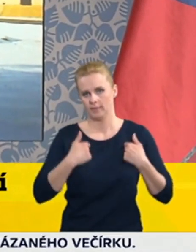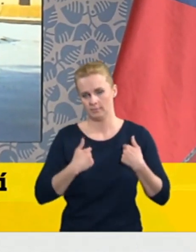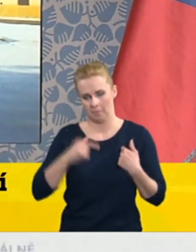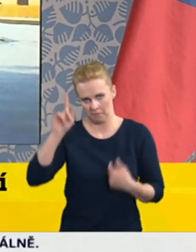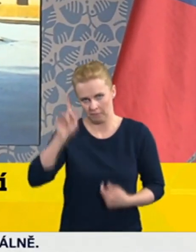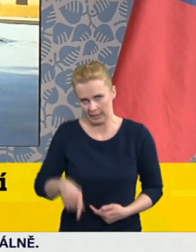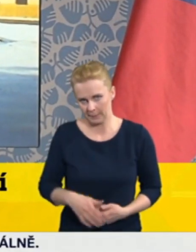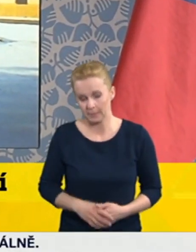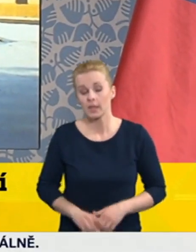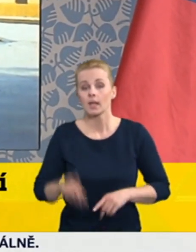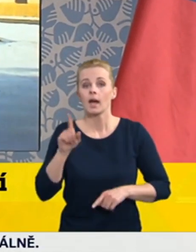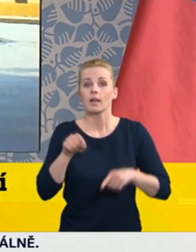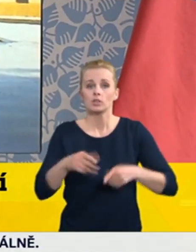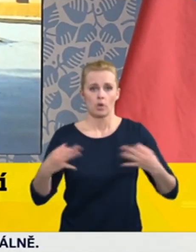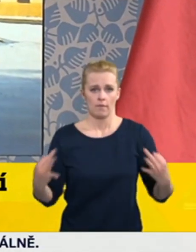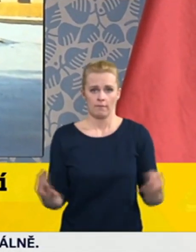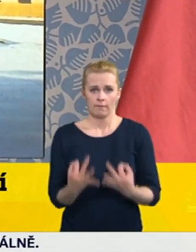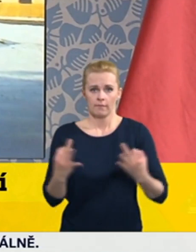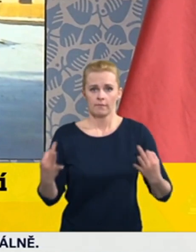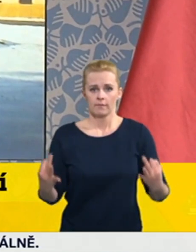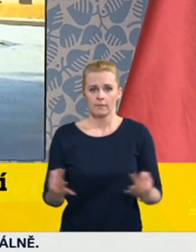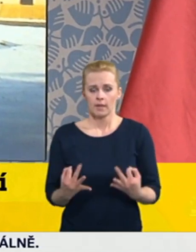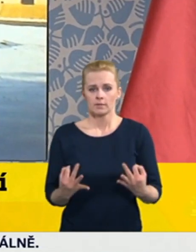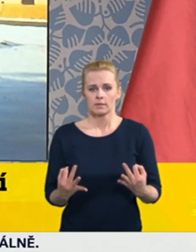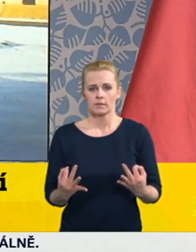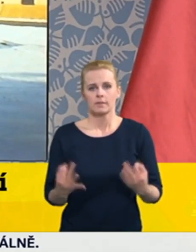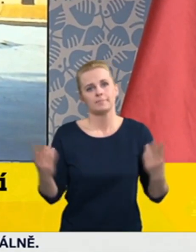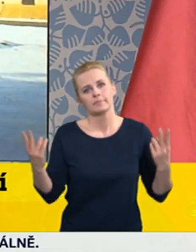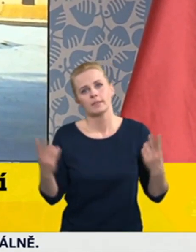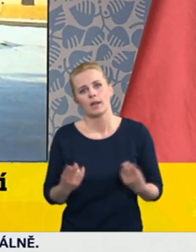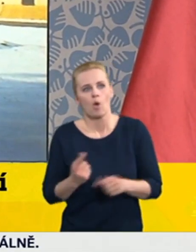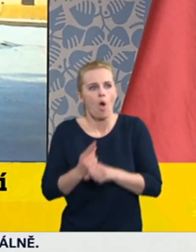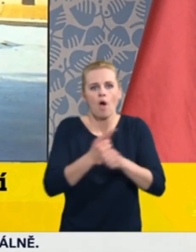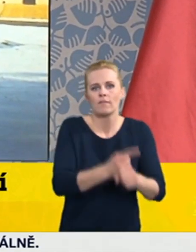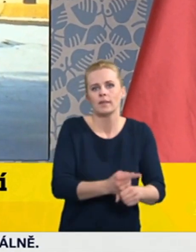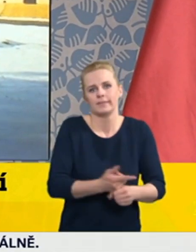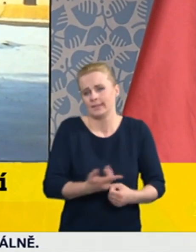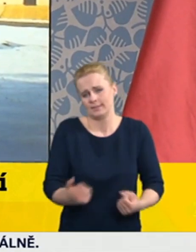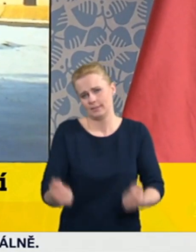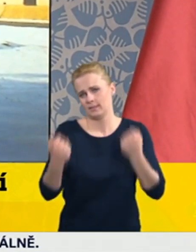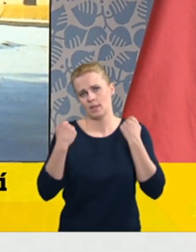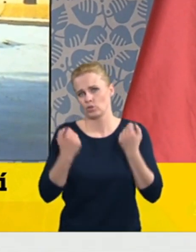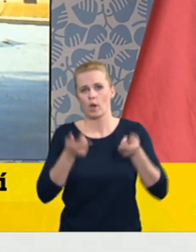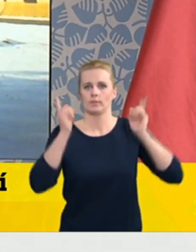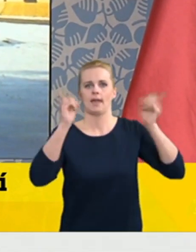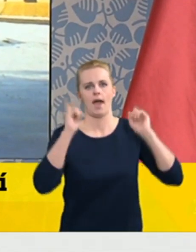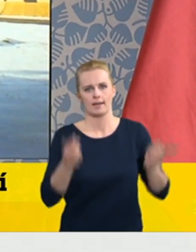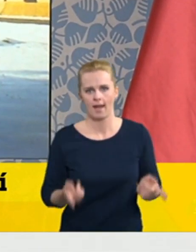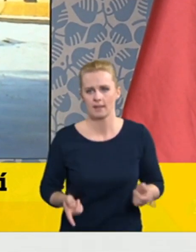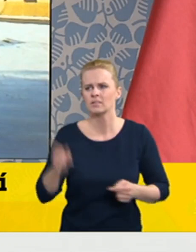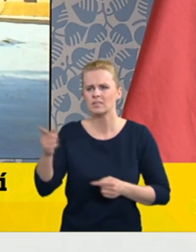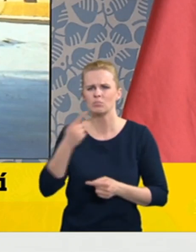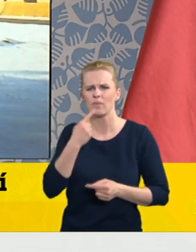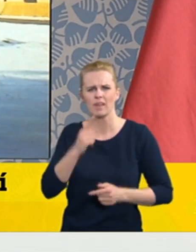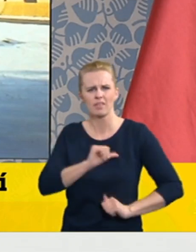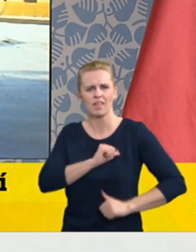věc, která není lehce regulovatelná. Nevím, jestli by fungoval ten váš systém závor, že bychom